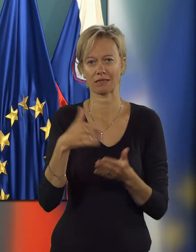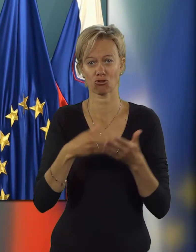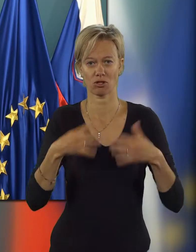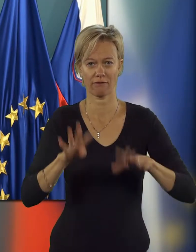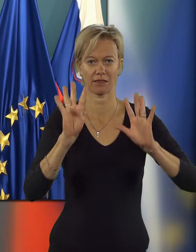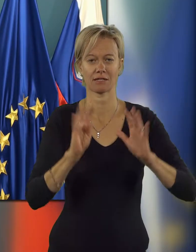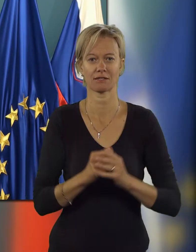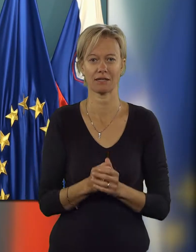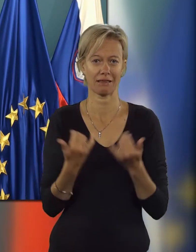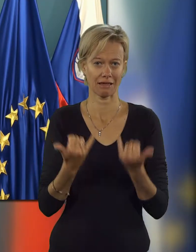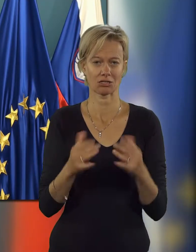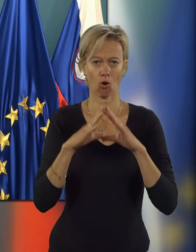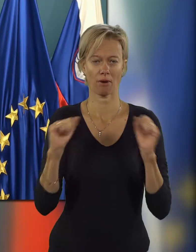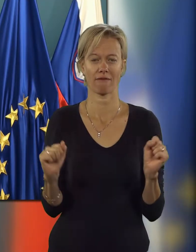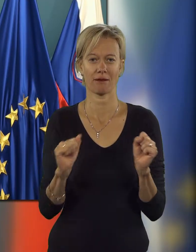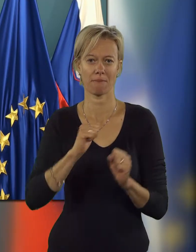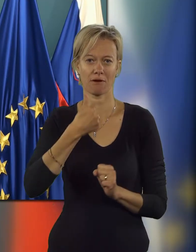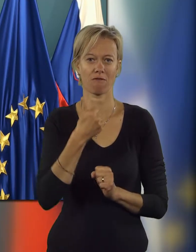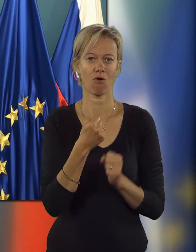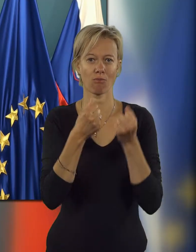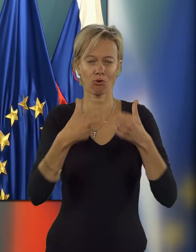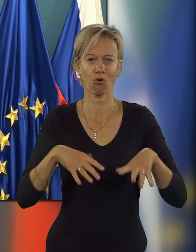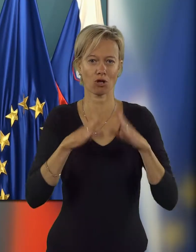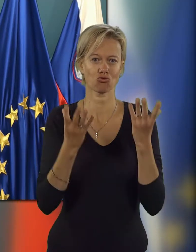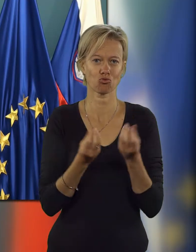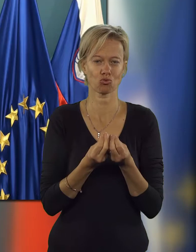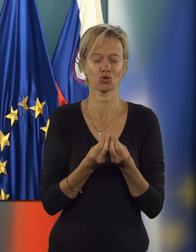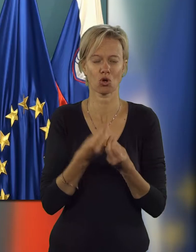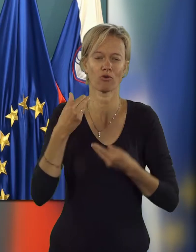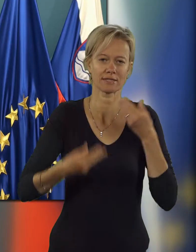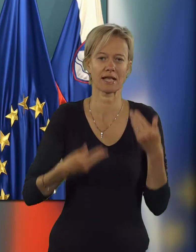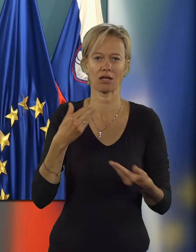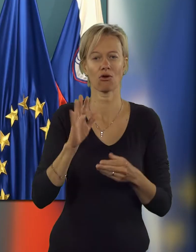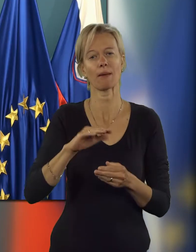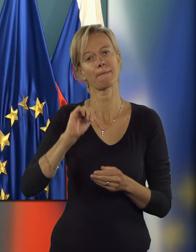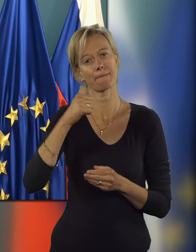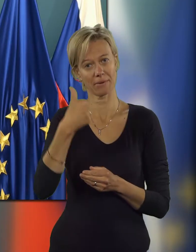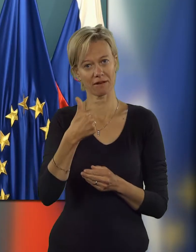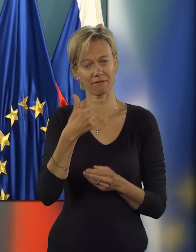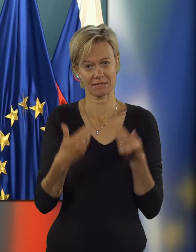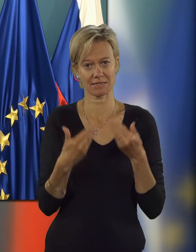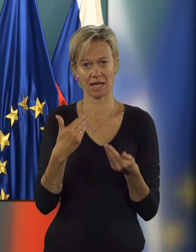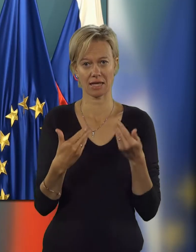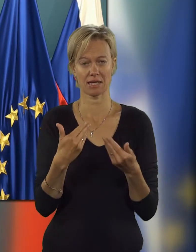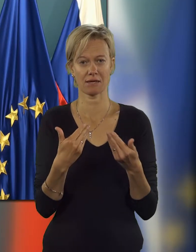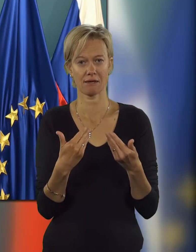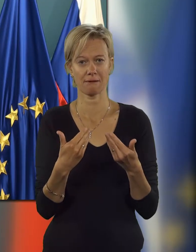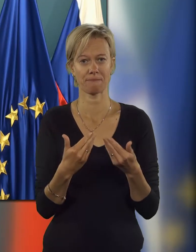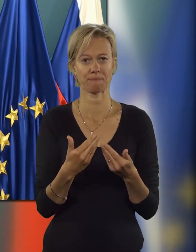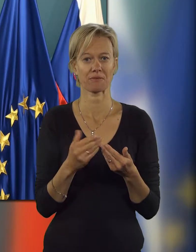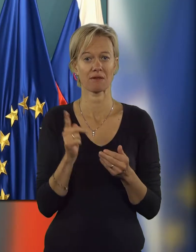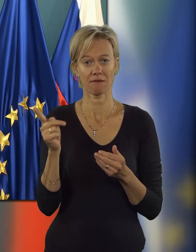2019. Danes smo upravili prvo proračunsko sejo. Na prvi proračunski seji se